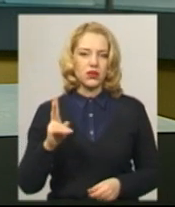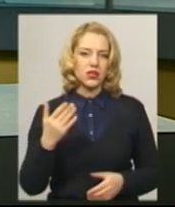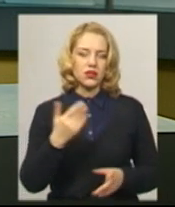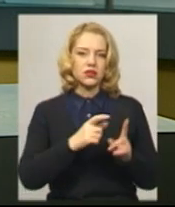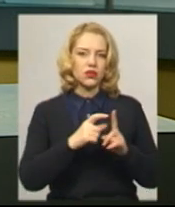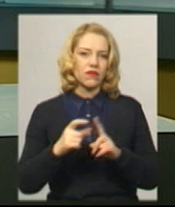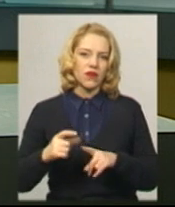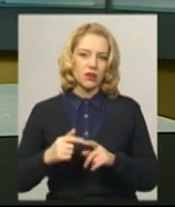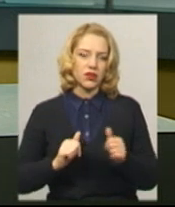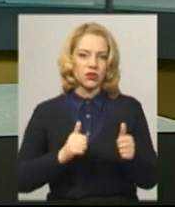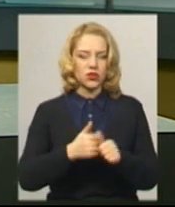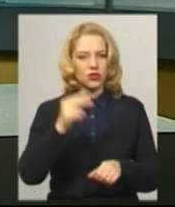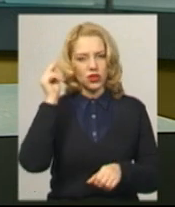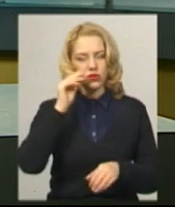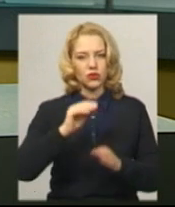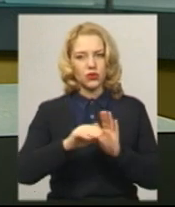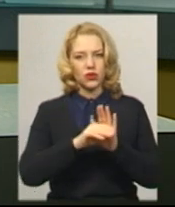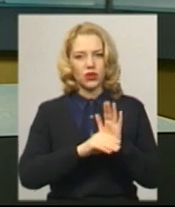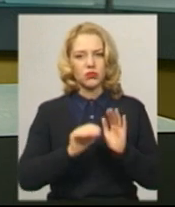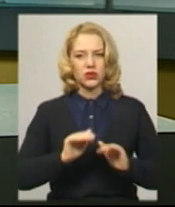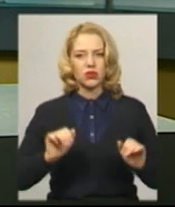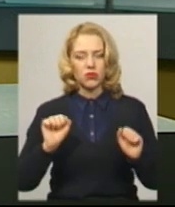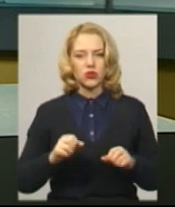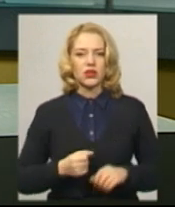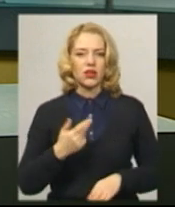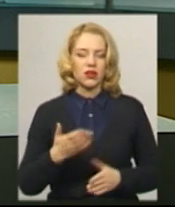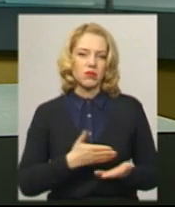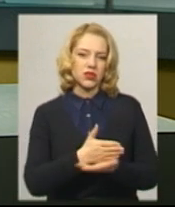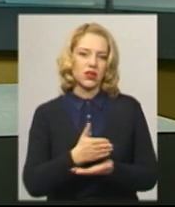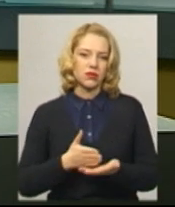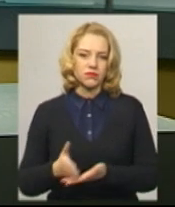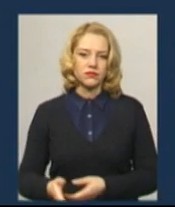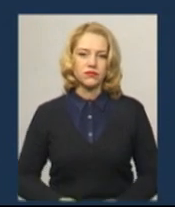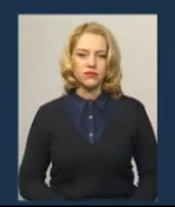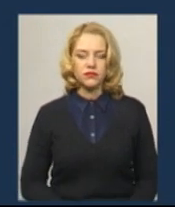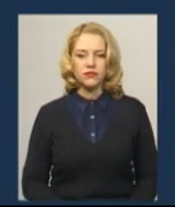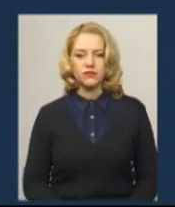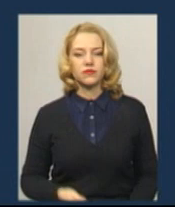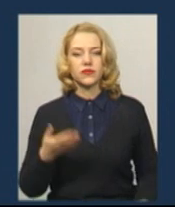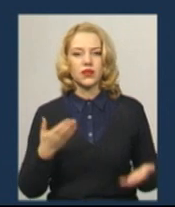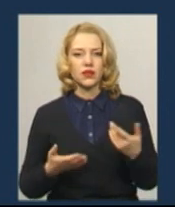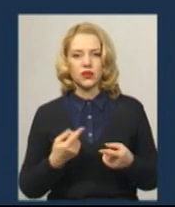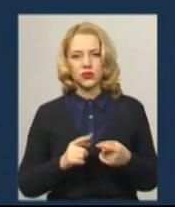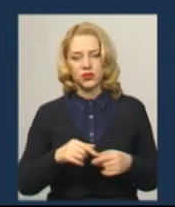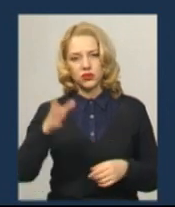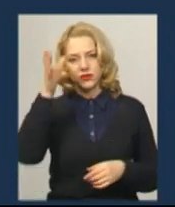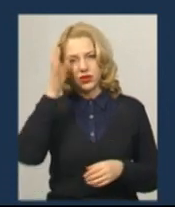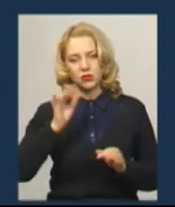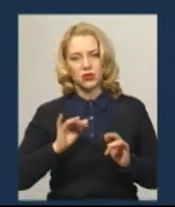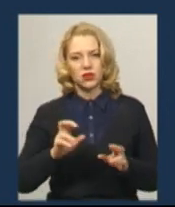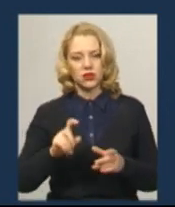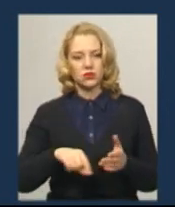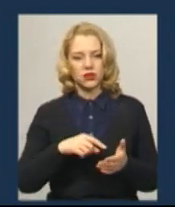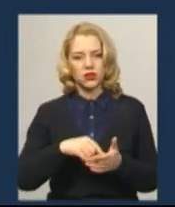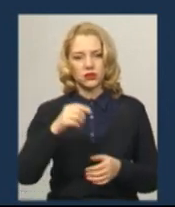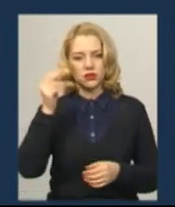За її словами, наздогнати шкільну навчальну програму діти можуть кількома шляхами. Якщо це освітній процес, як у місті Хмельницькому,